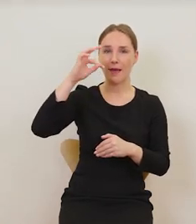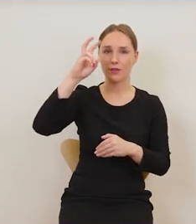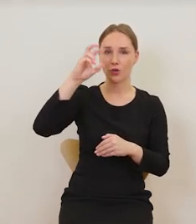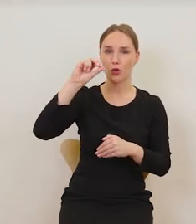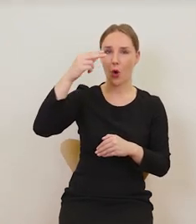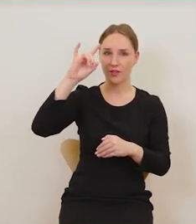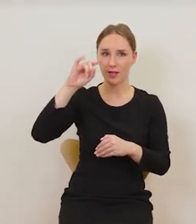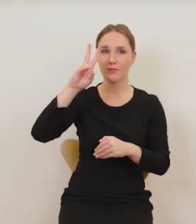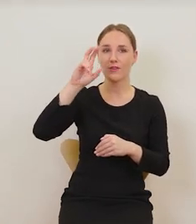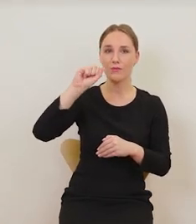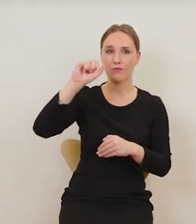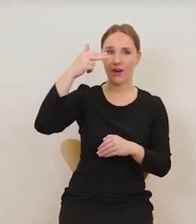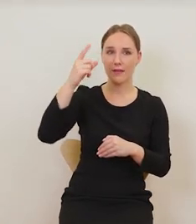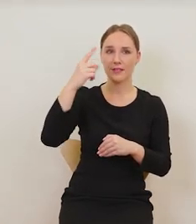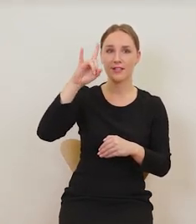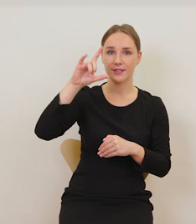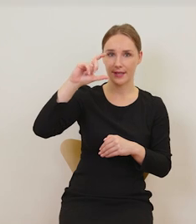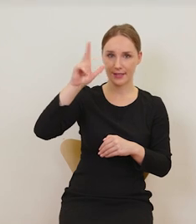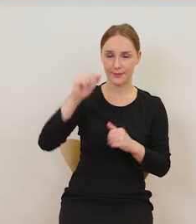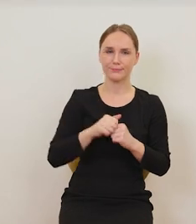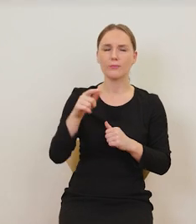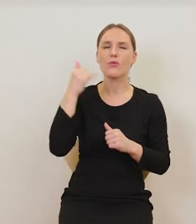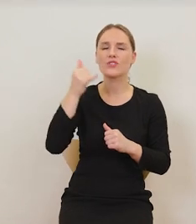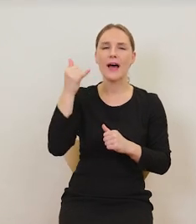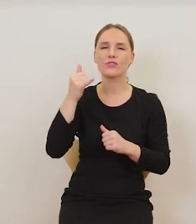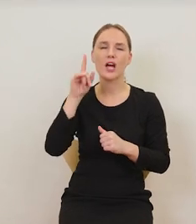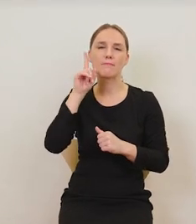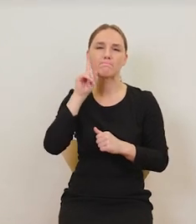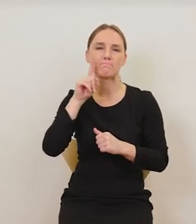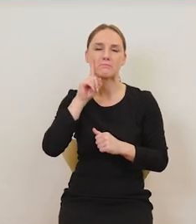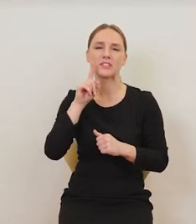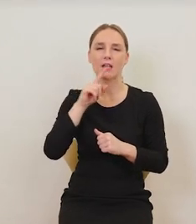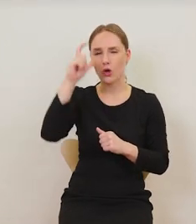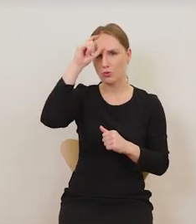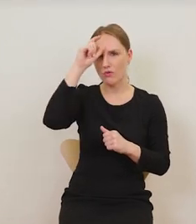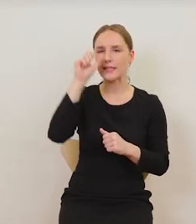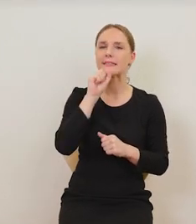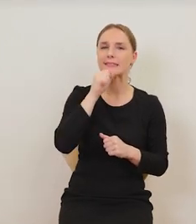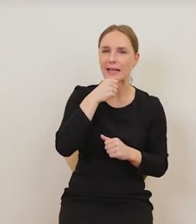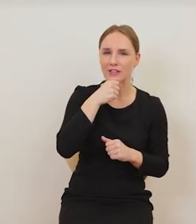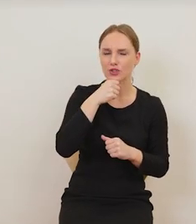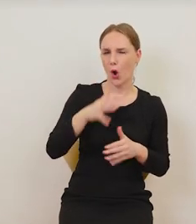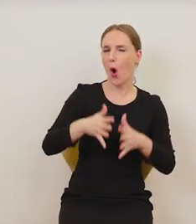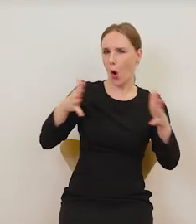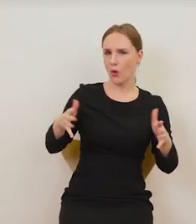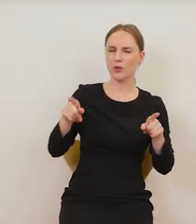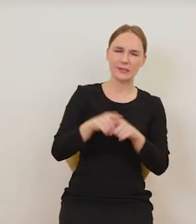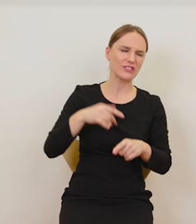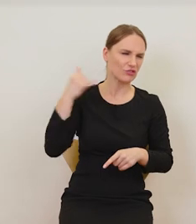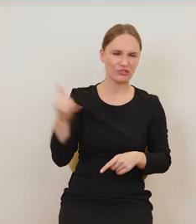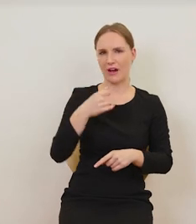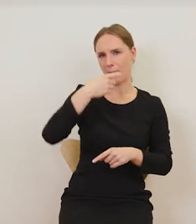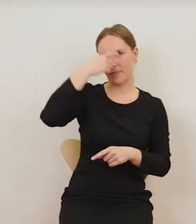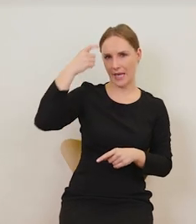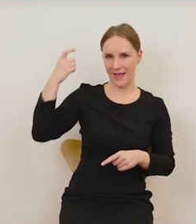przedstawiany jest jako starszy człowiek, nieco otyły i zawsze pijany. Zawsze pod wpływem tego